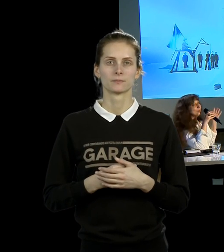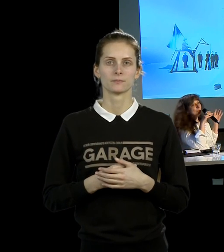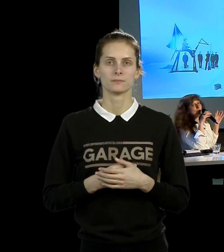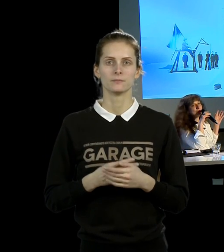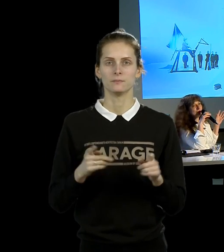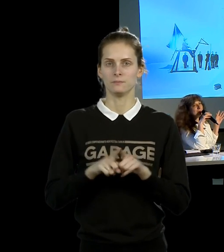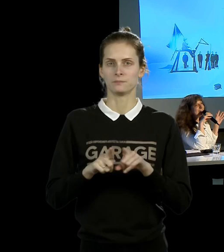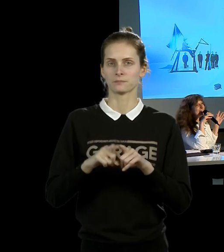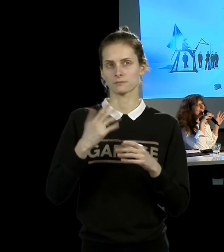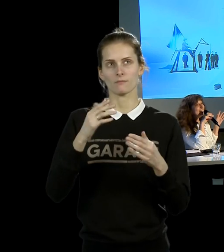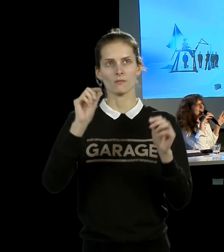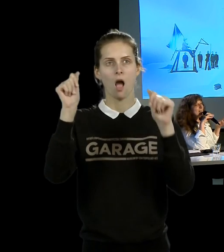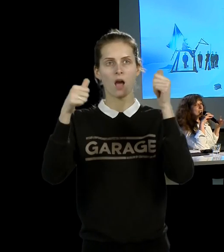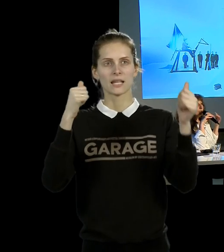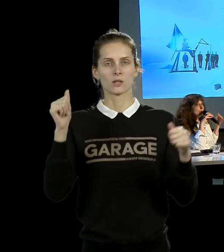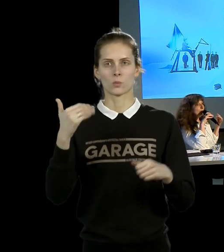архитектуру будущего.